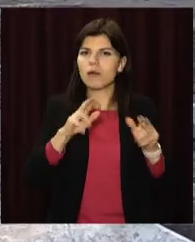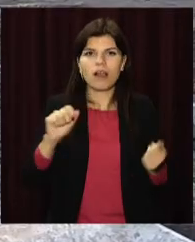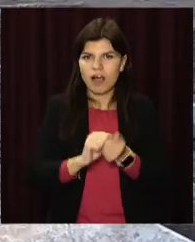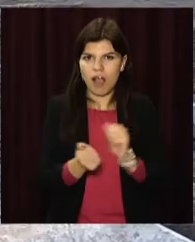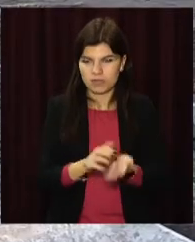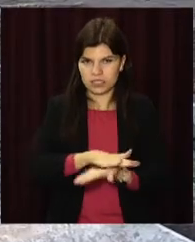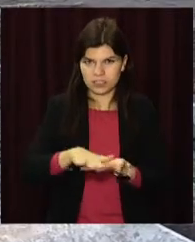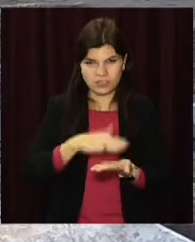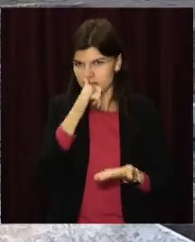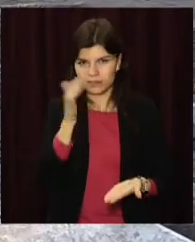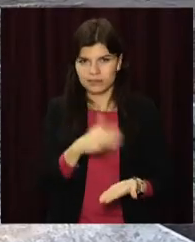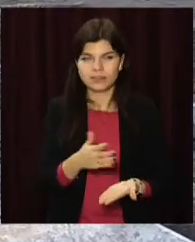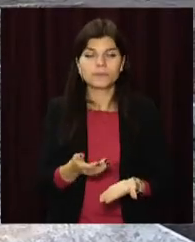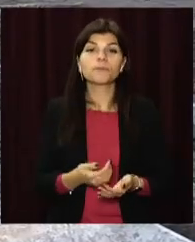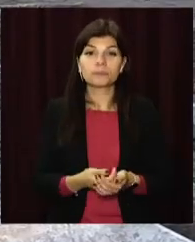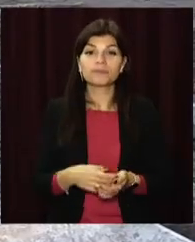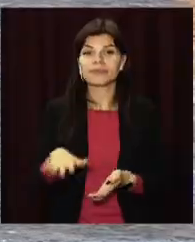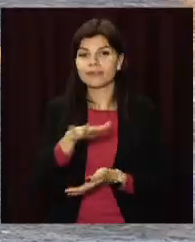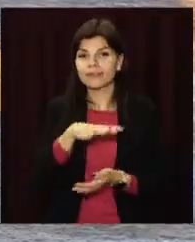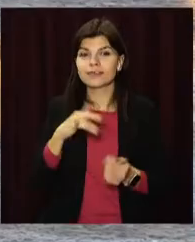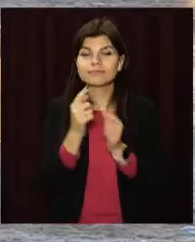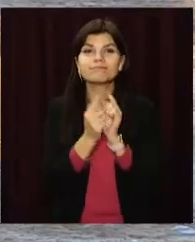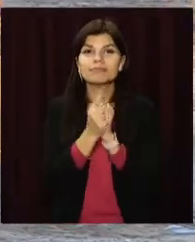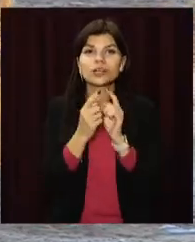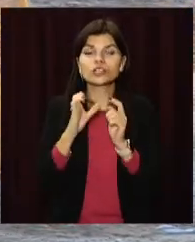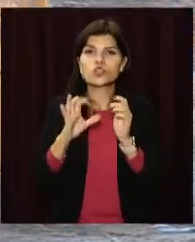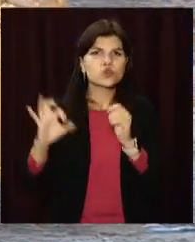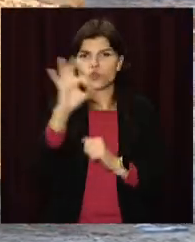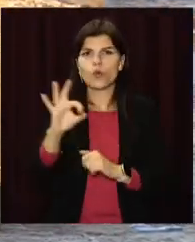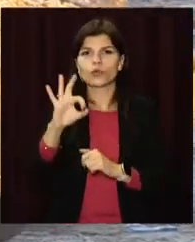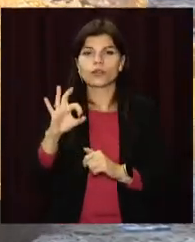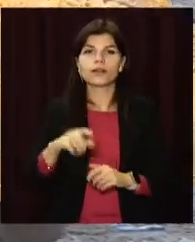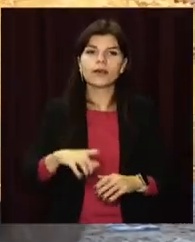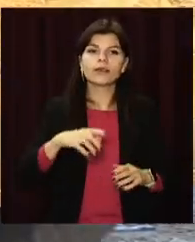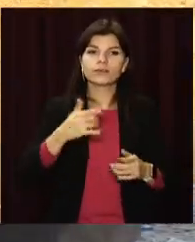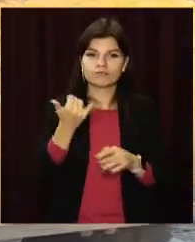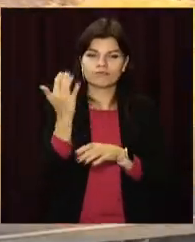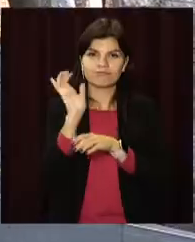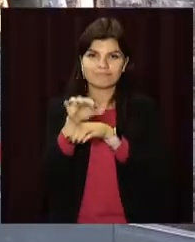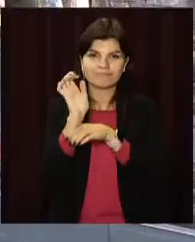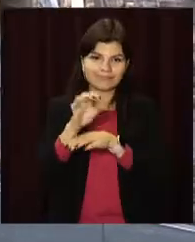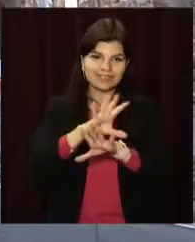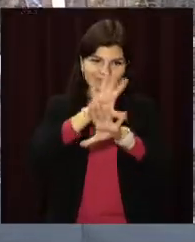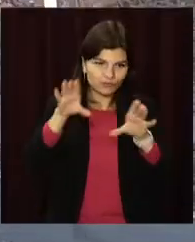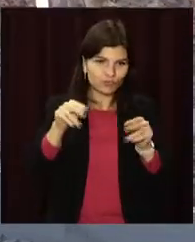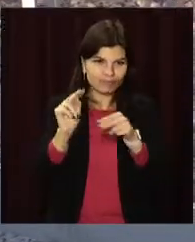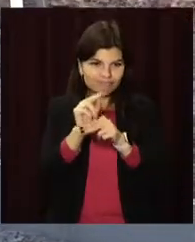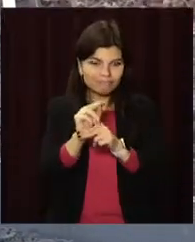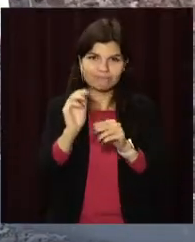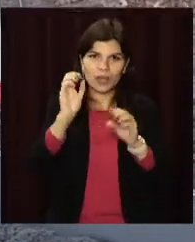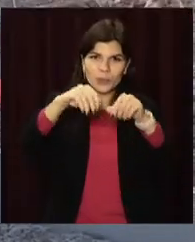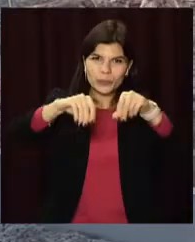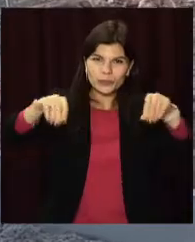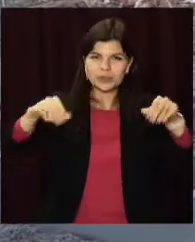Новий стадіон поблизу Петропавлівського ліцею фактично зводять з нуля. Екскаватори розвозять пісок та щебінь. Підрядники вже облаштували